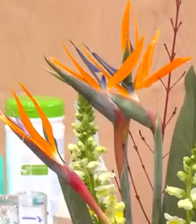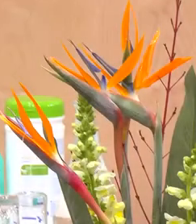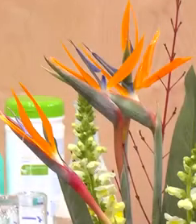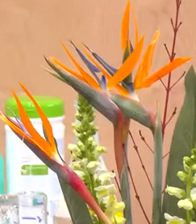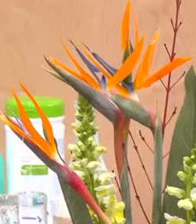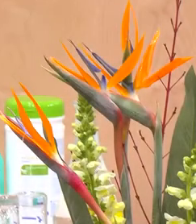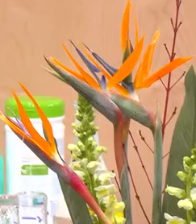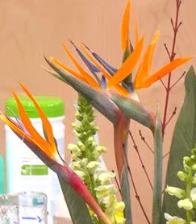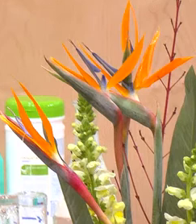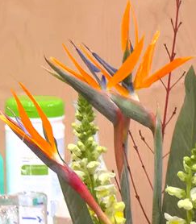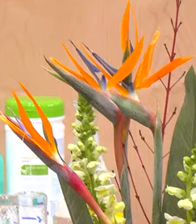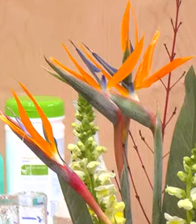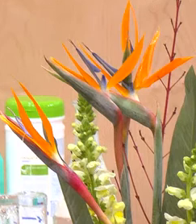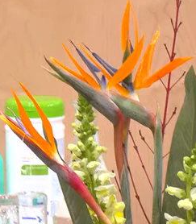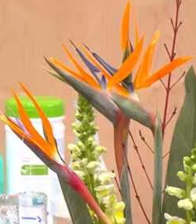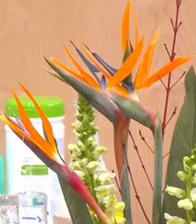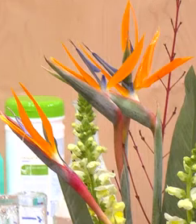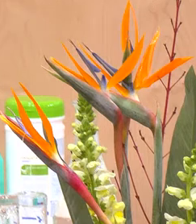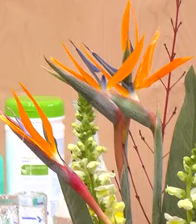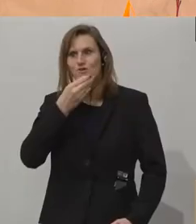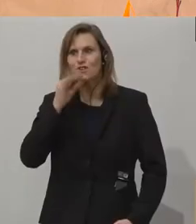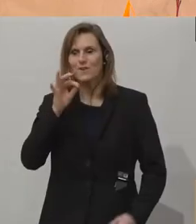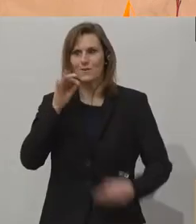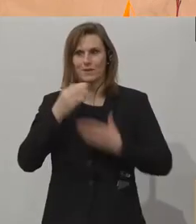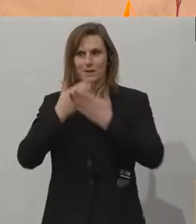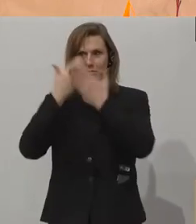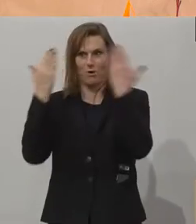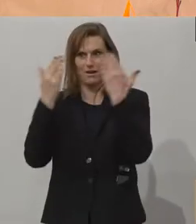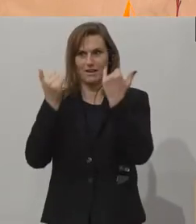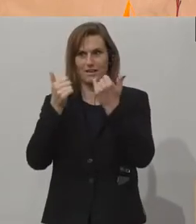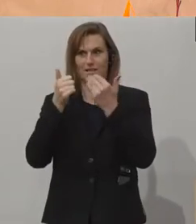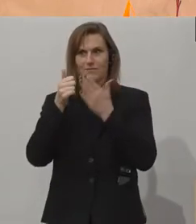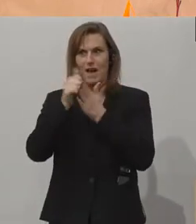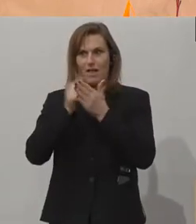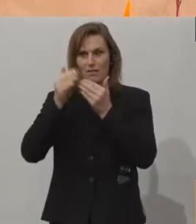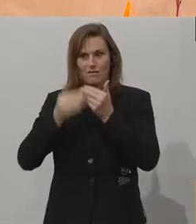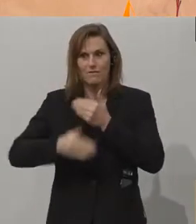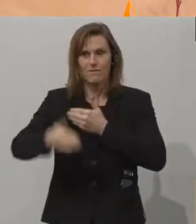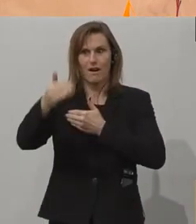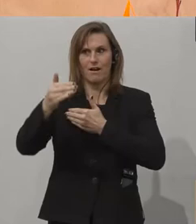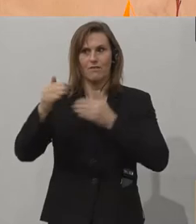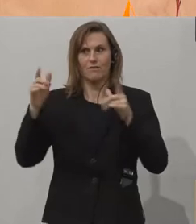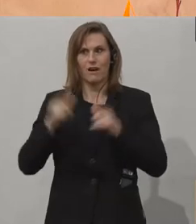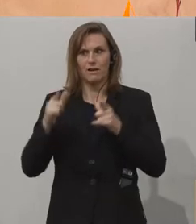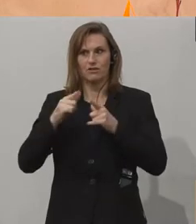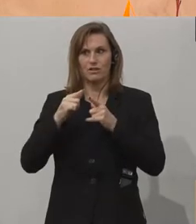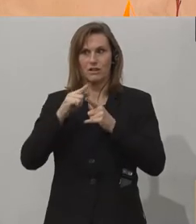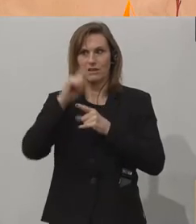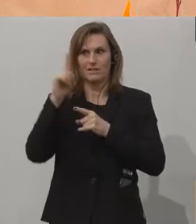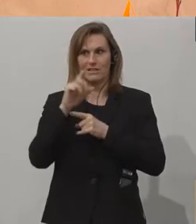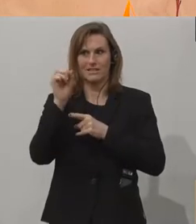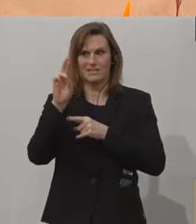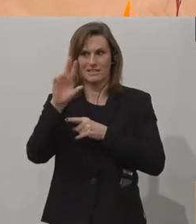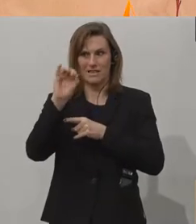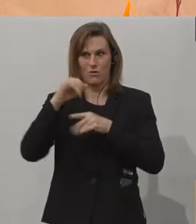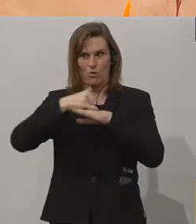Meine Damen und Herren, einen wunderschönen guten Morgen zur Auftaktveranstaltung der Zero Project Conference 2021. Ich